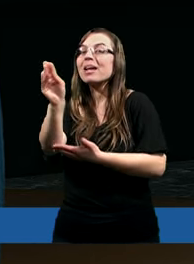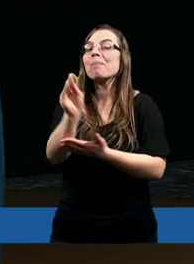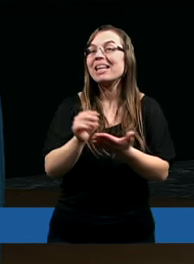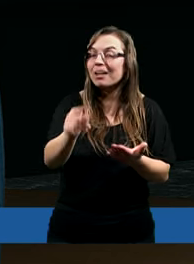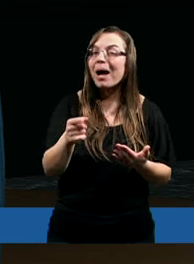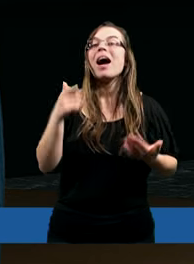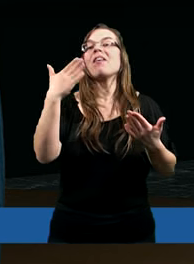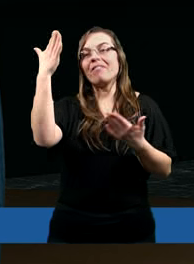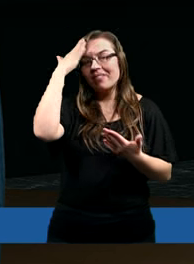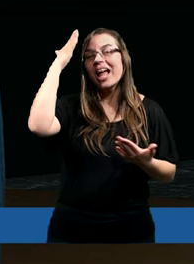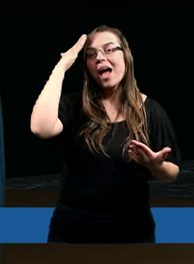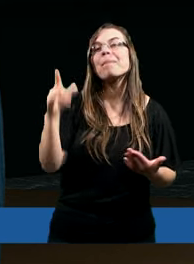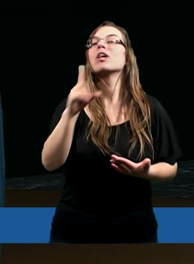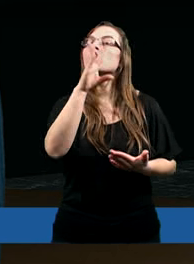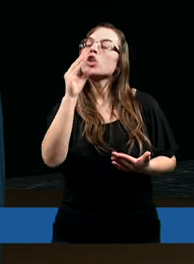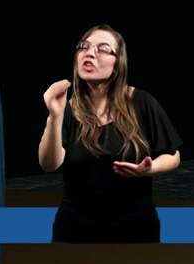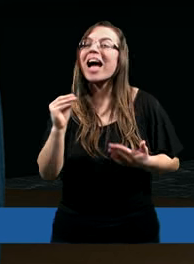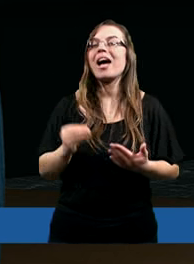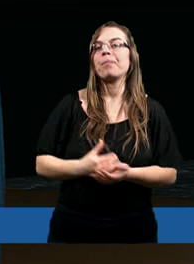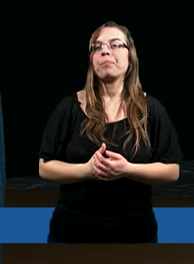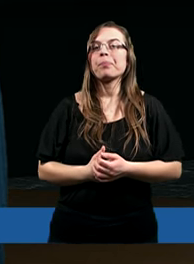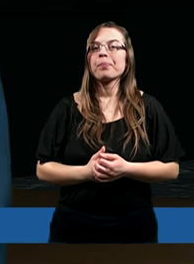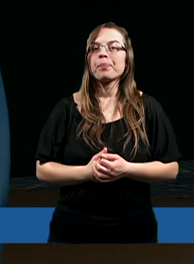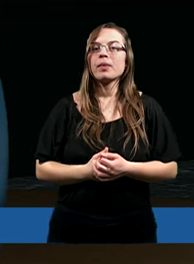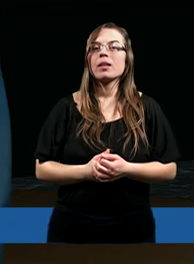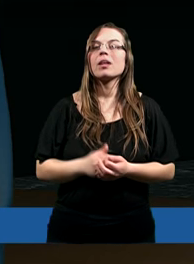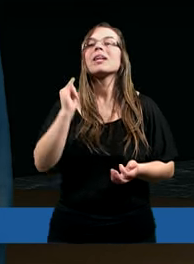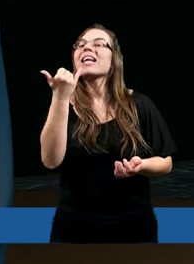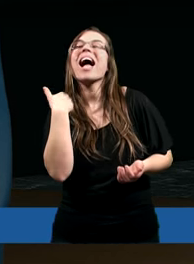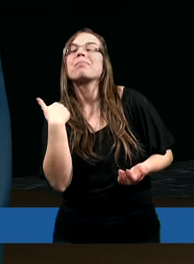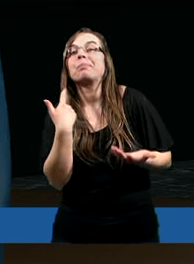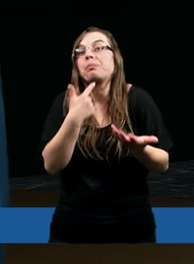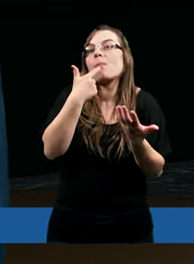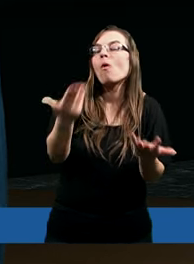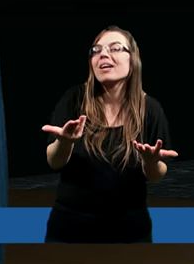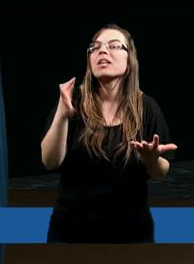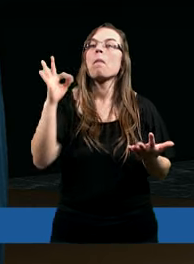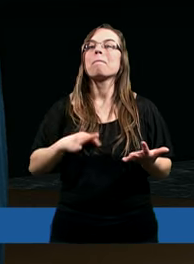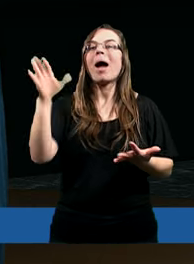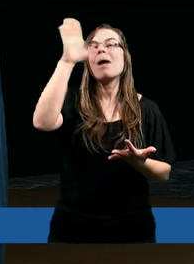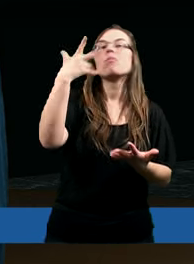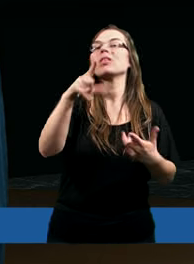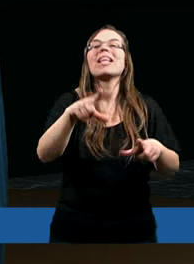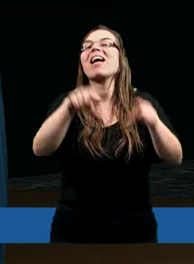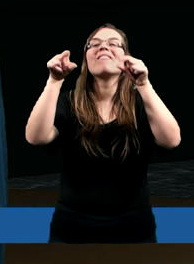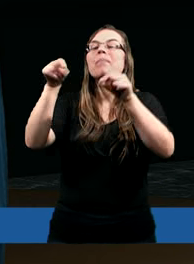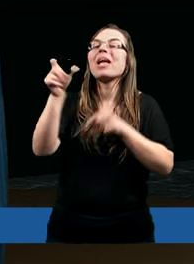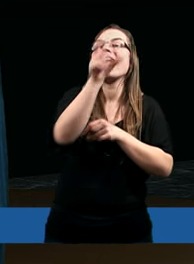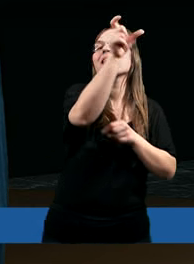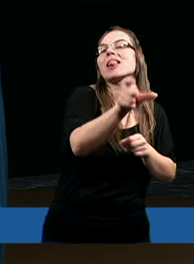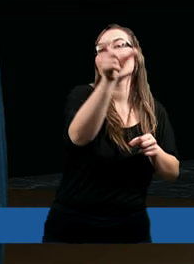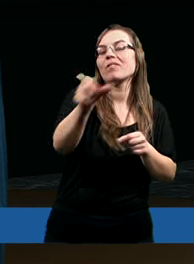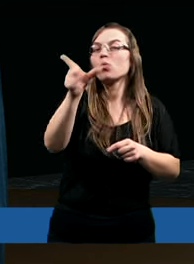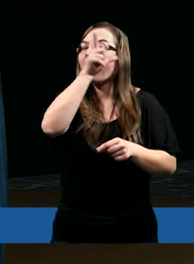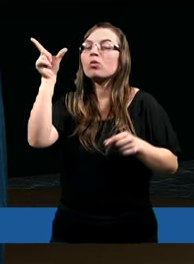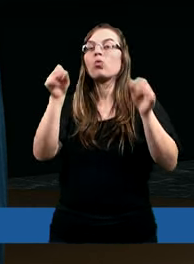już wiemy, że, jakby powiedzieć, Pan Bóg nie wybiera indywidualnie